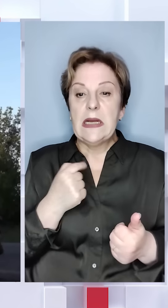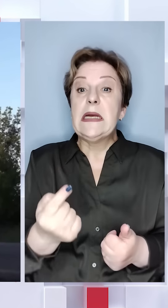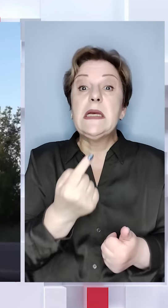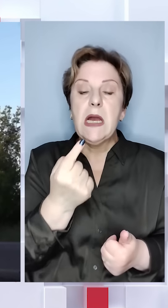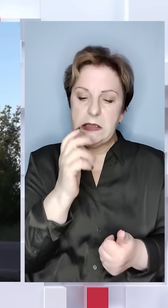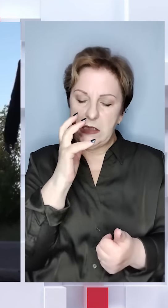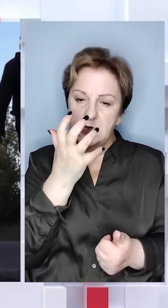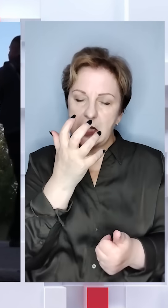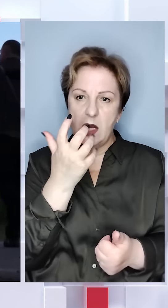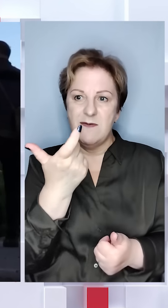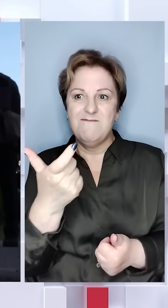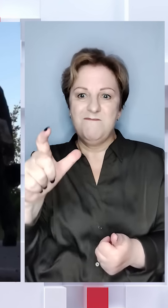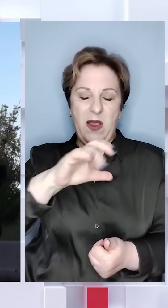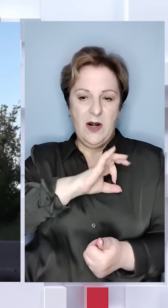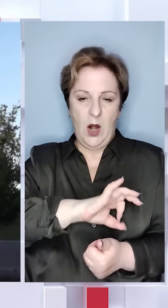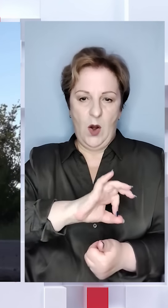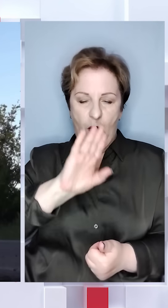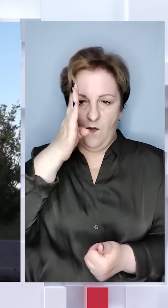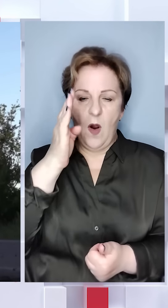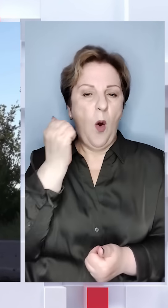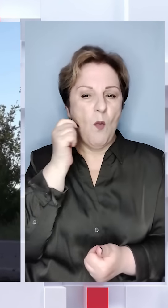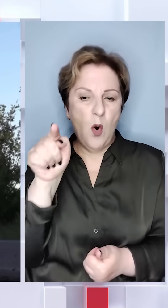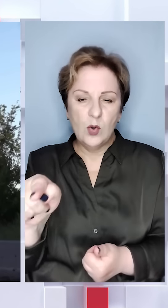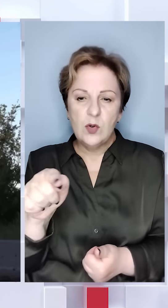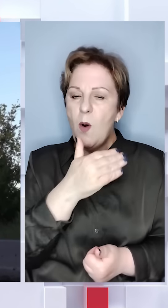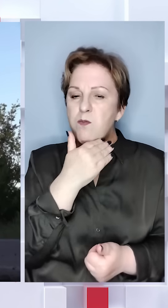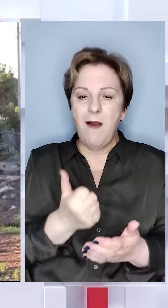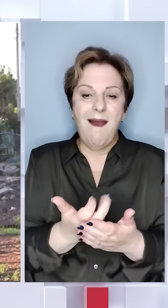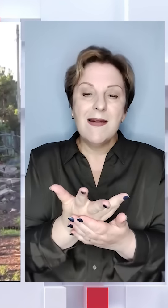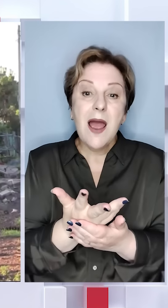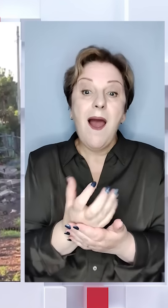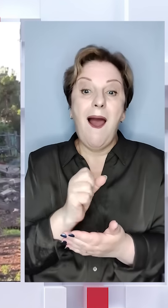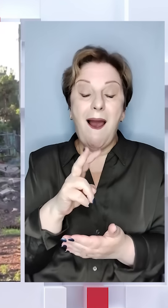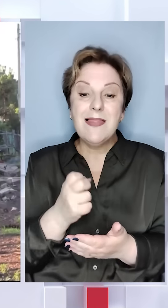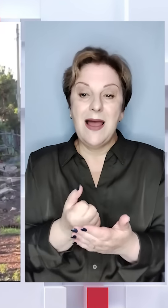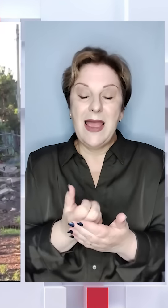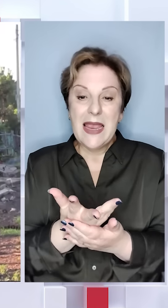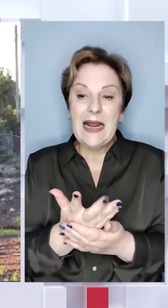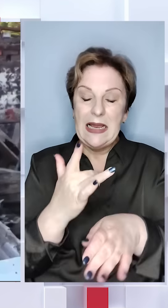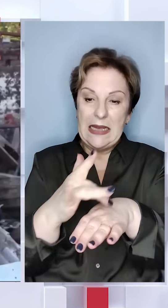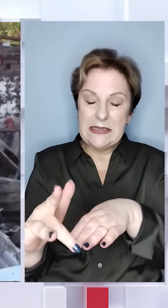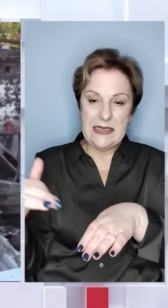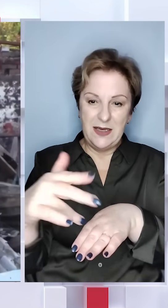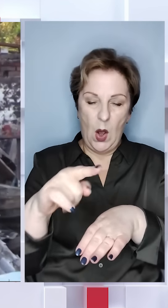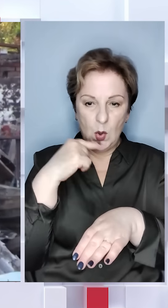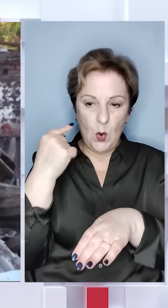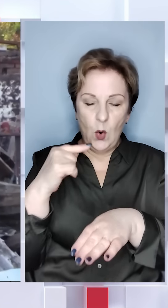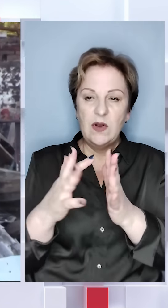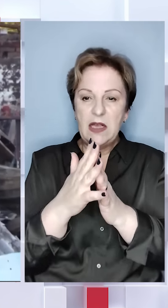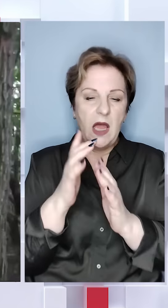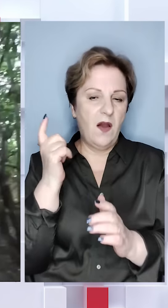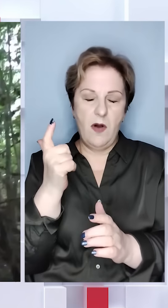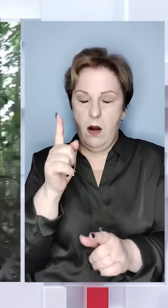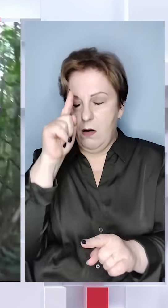єдина серйозна перевага ворога. Московитів також дуже багато кількісно, але кількість знищеної русні у лісах на Харківщині